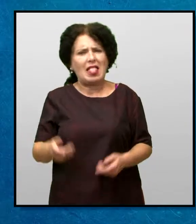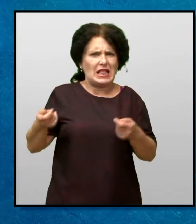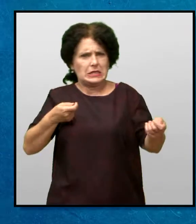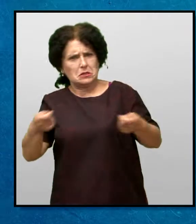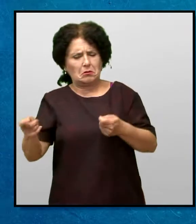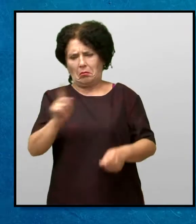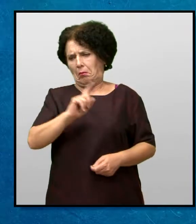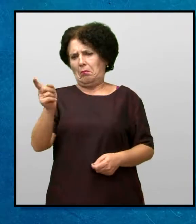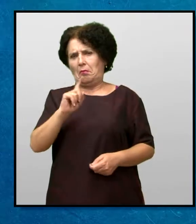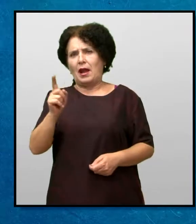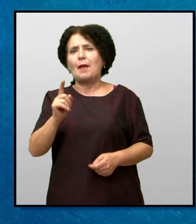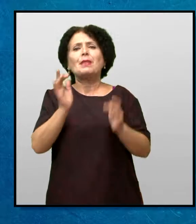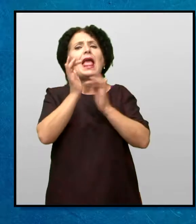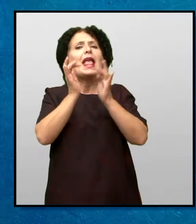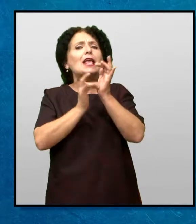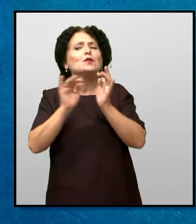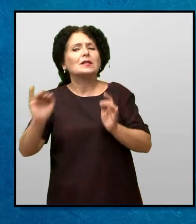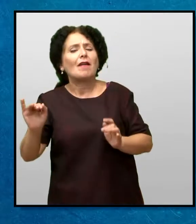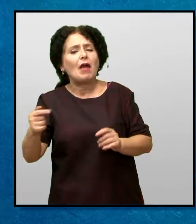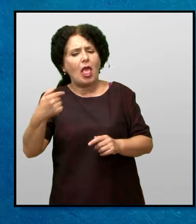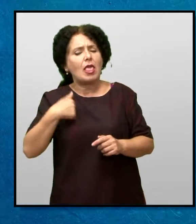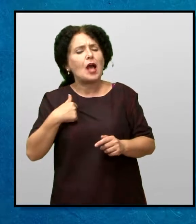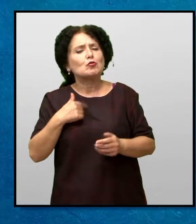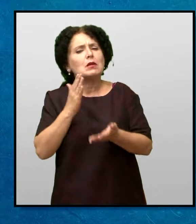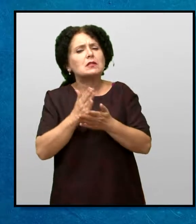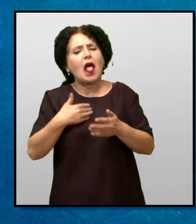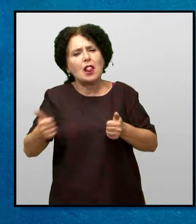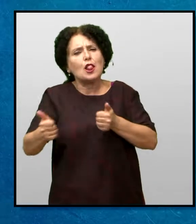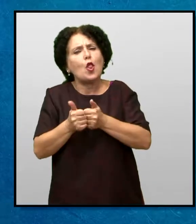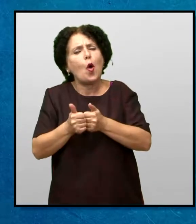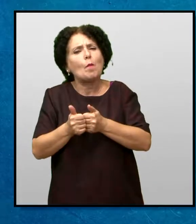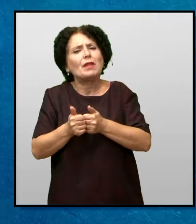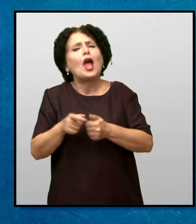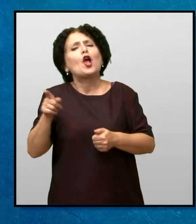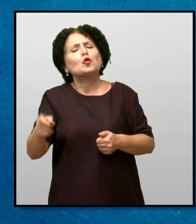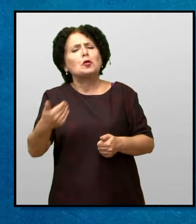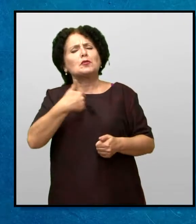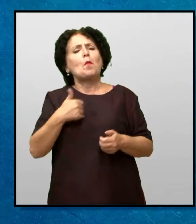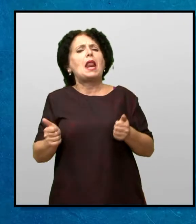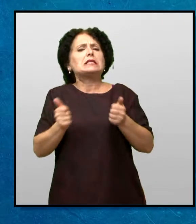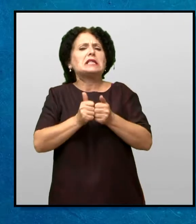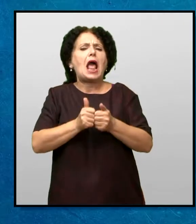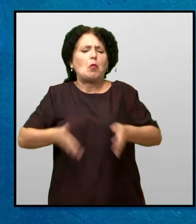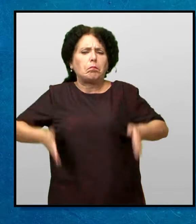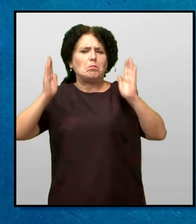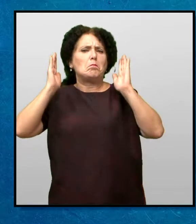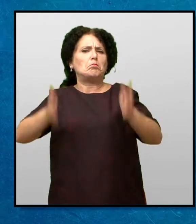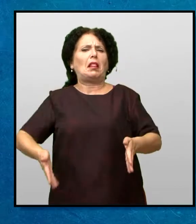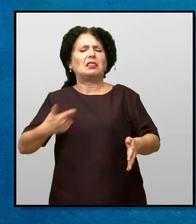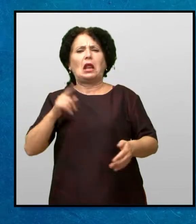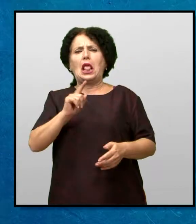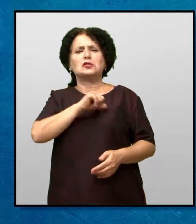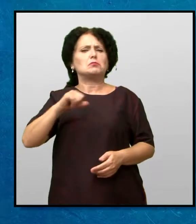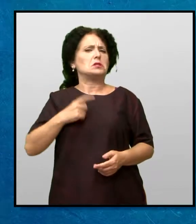поколеба Но Исус рече, јас сум сова секогаш и така тој ке биде со мене по целиот пат